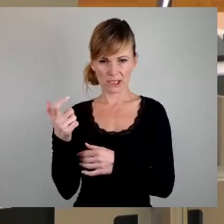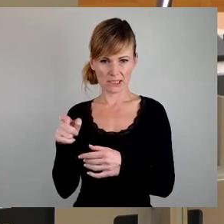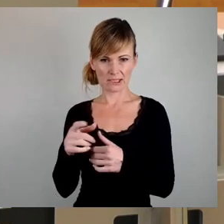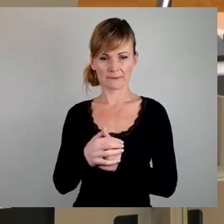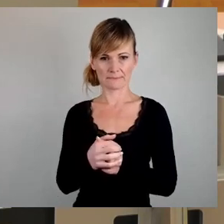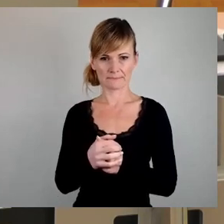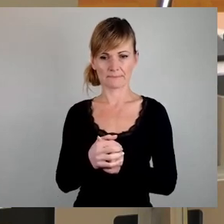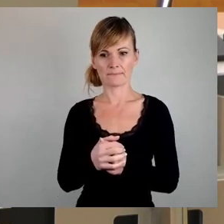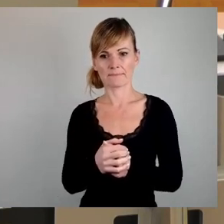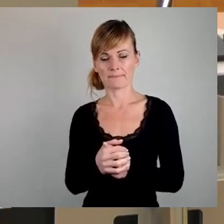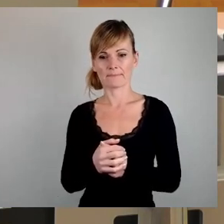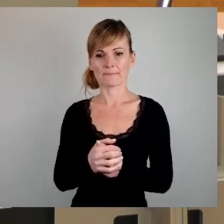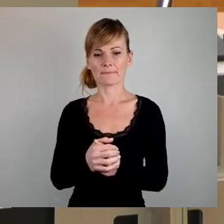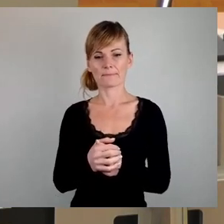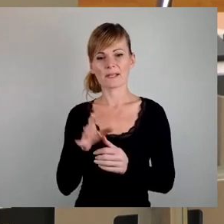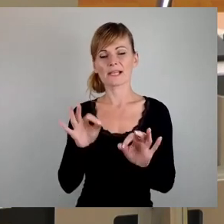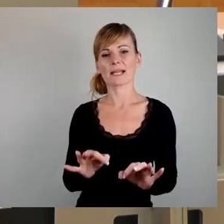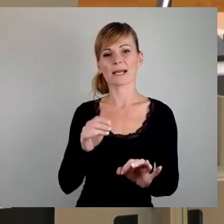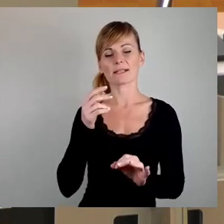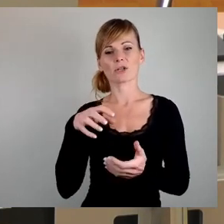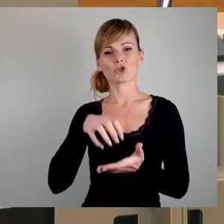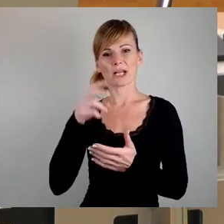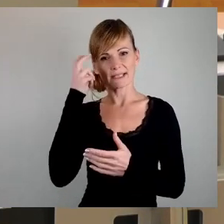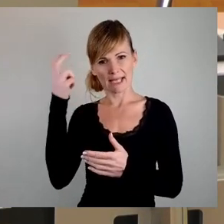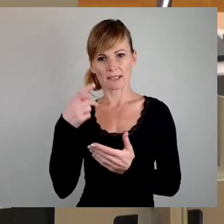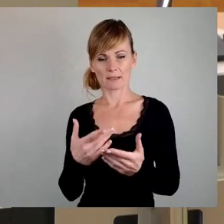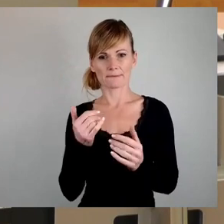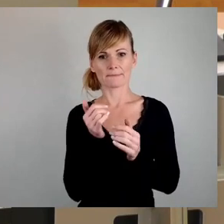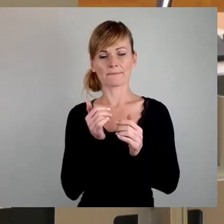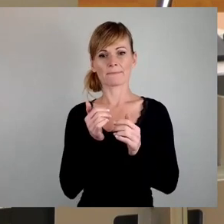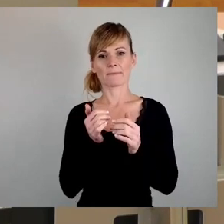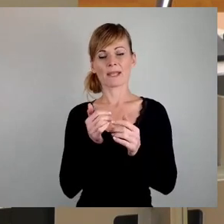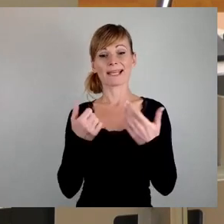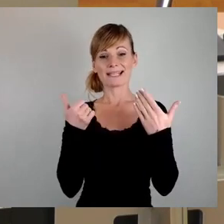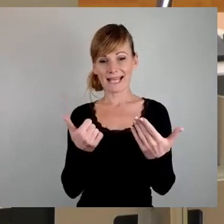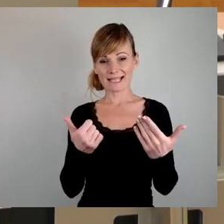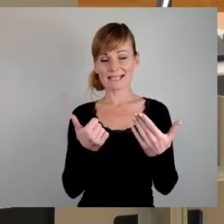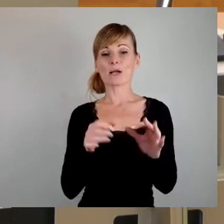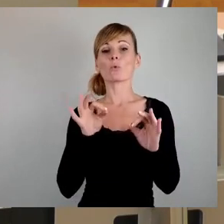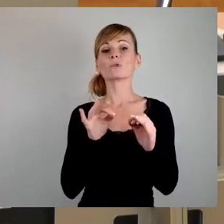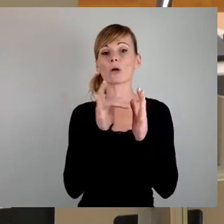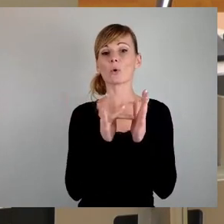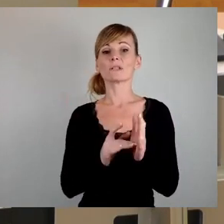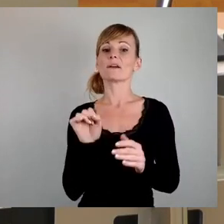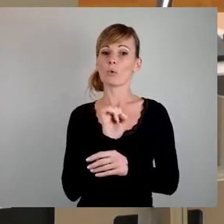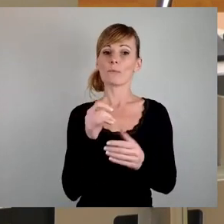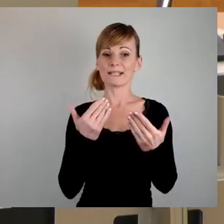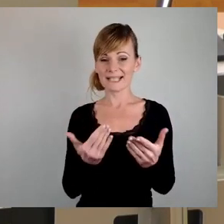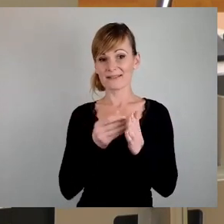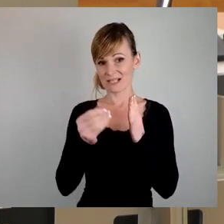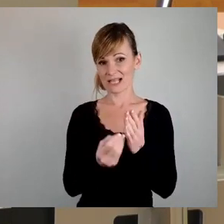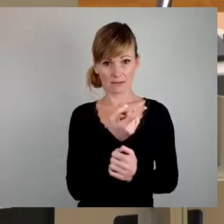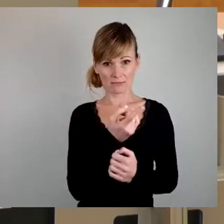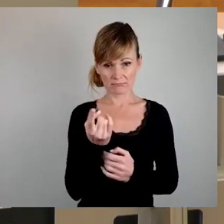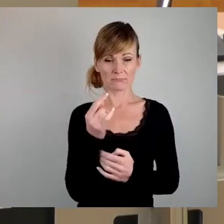Sehr geehrte Stadträtinnen und Stadträte, ich will Ihnen sechs gute Gründe nennen, warum Sie heute diesem Vertrag zustimmen sollten.